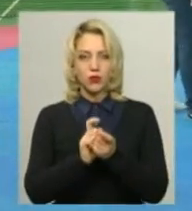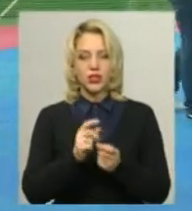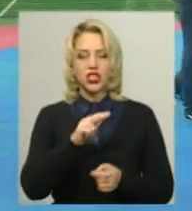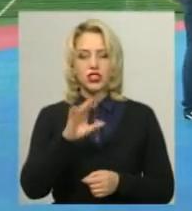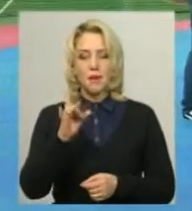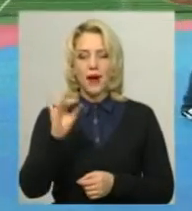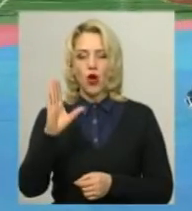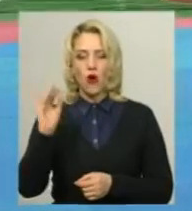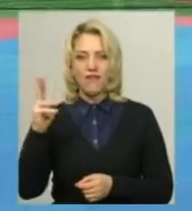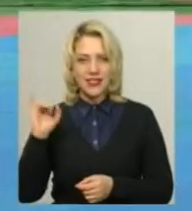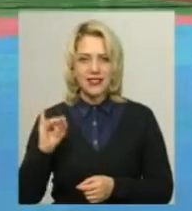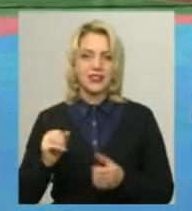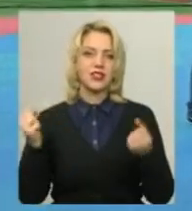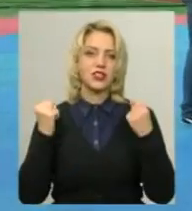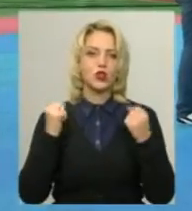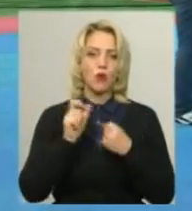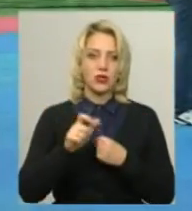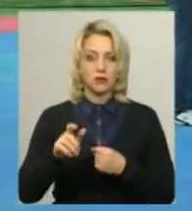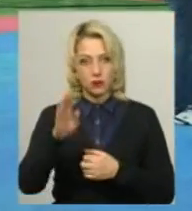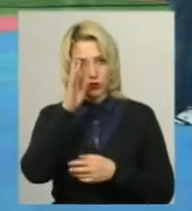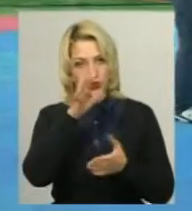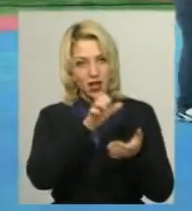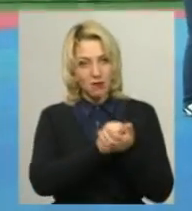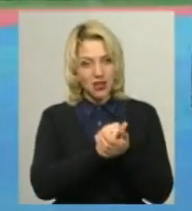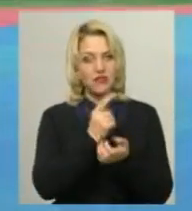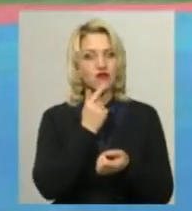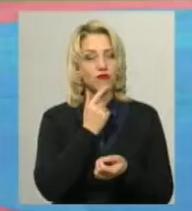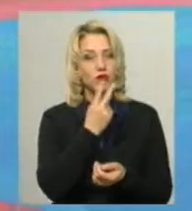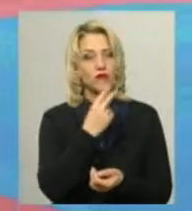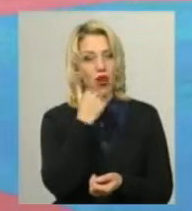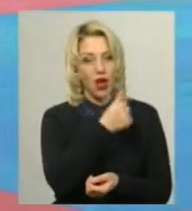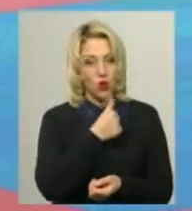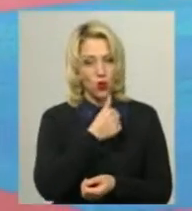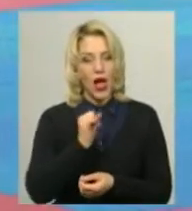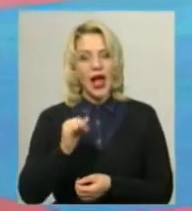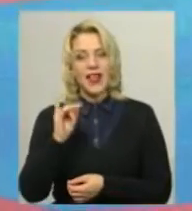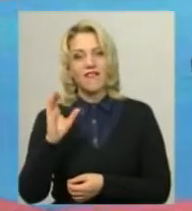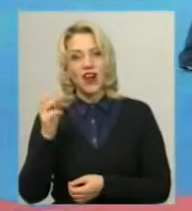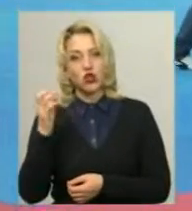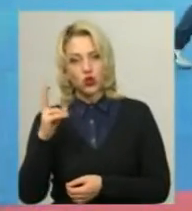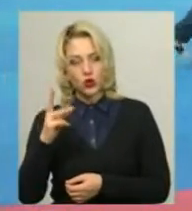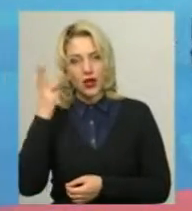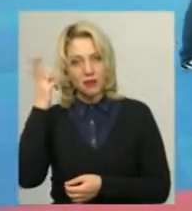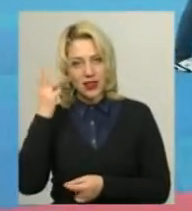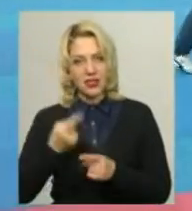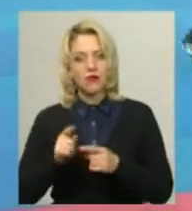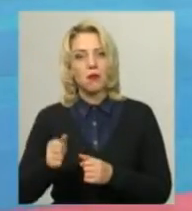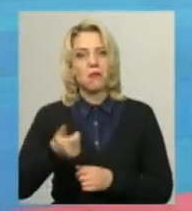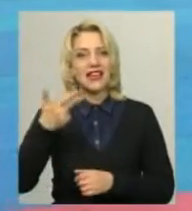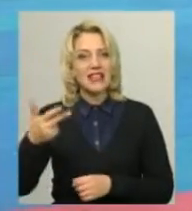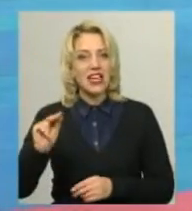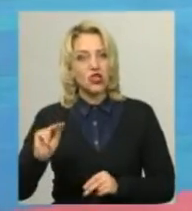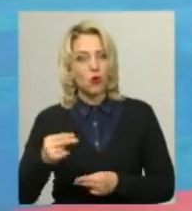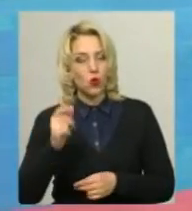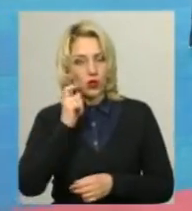спортсмен Назар Кулик, який займається тих пандо два роки, він у червоному, та Нікіта Євещук-Смельницького, він у синьому. Цей юнак – призер і чемпіон України.